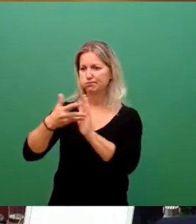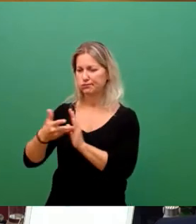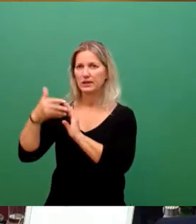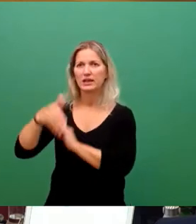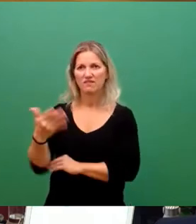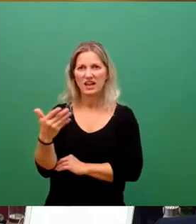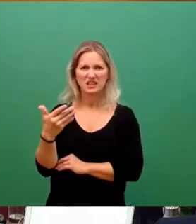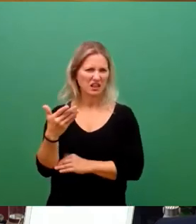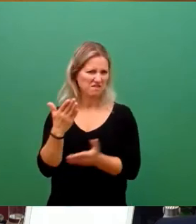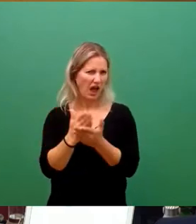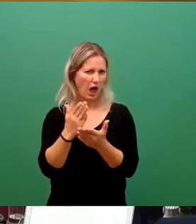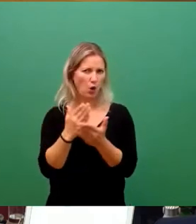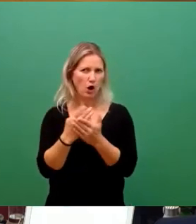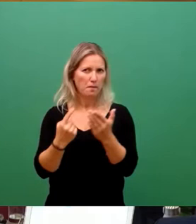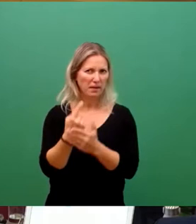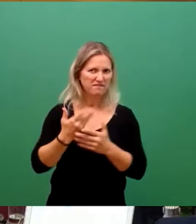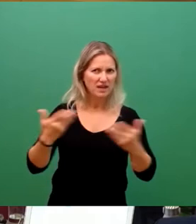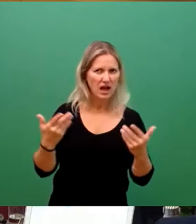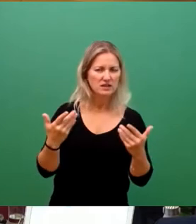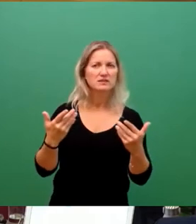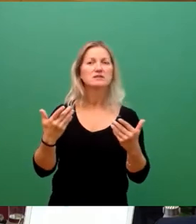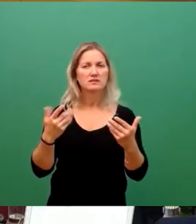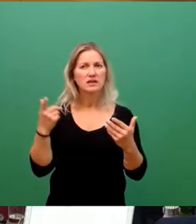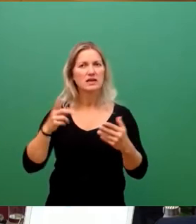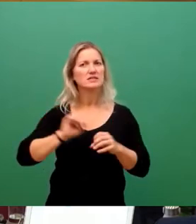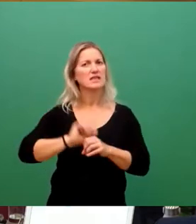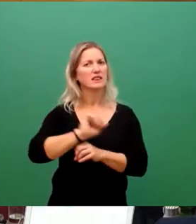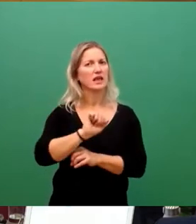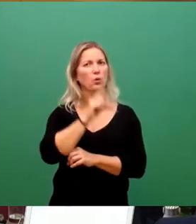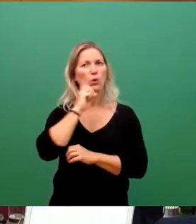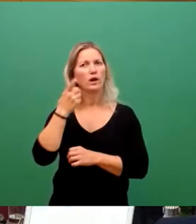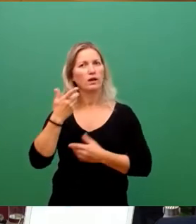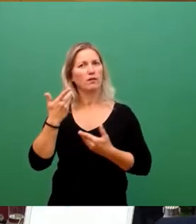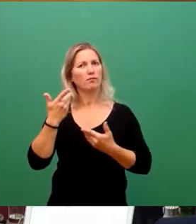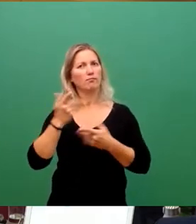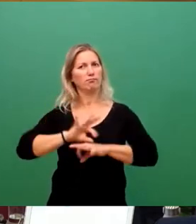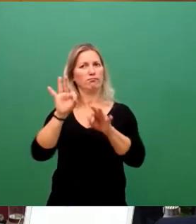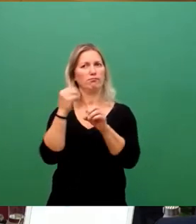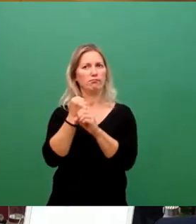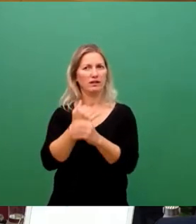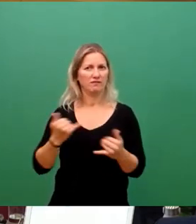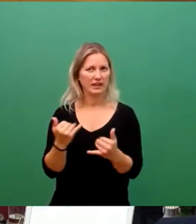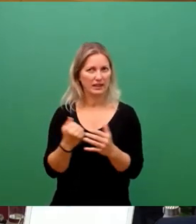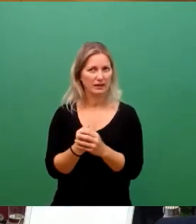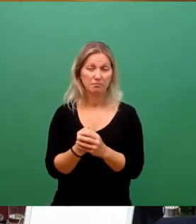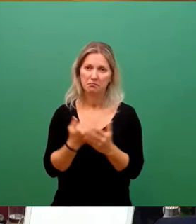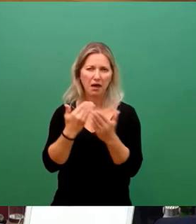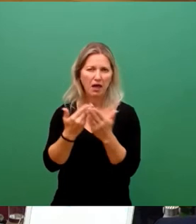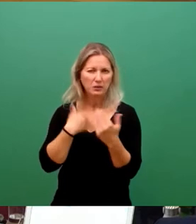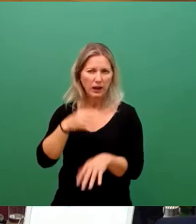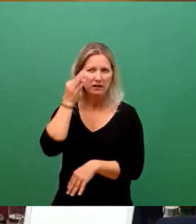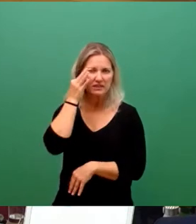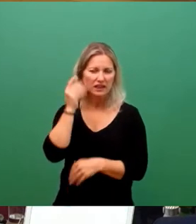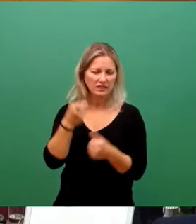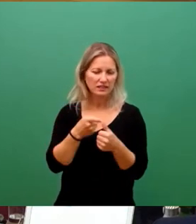Ursache und was wäre eine mögliche Sanierungsstrategie. Da möchten wir gerne wissen, A, wann